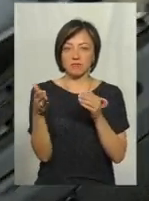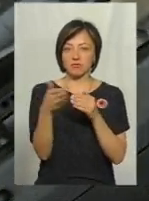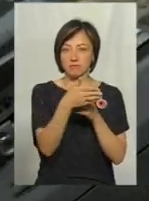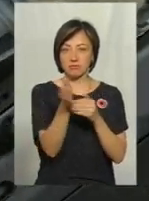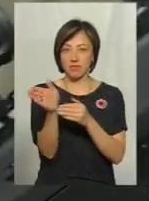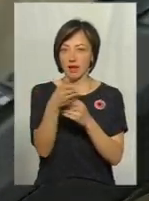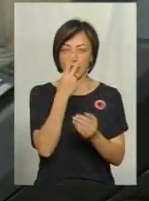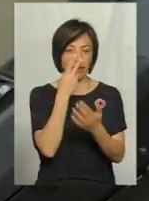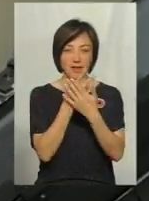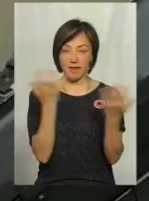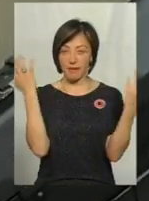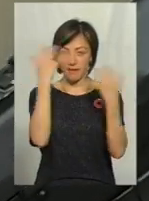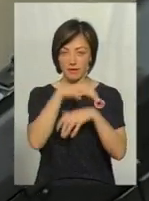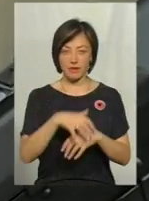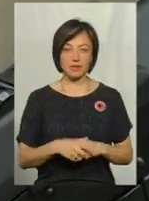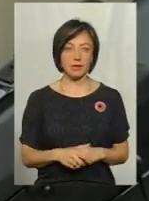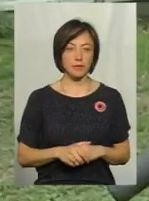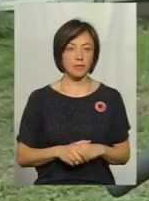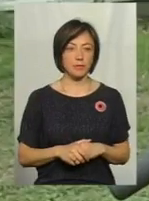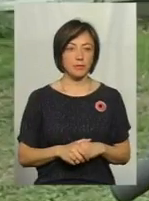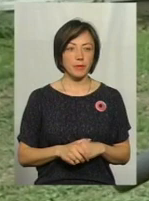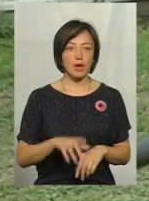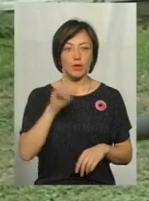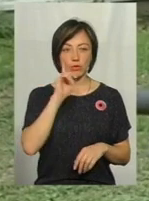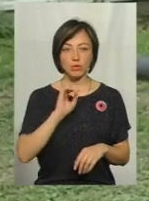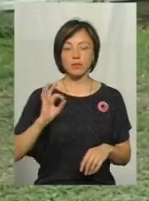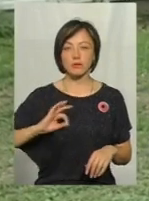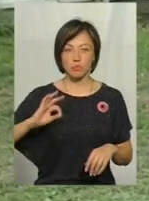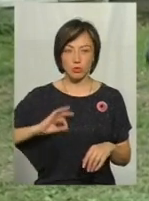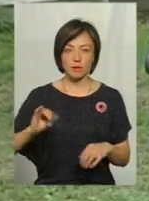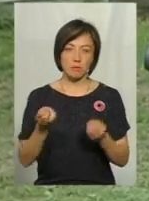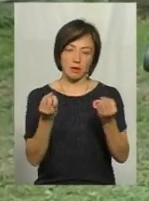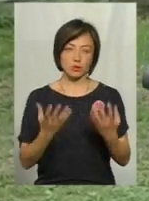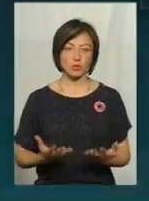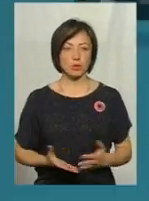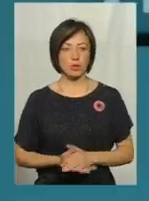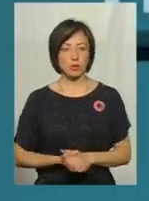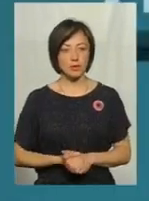з-за угла і не путається в ногах. Удобний в використовуванні і доволі таки простий.